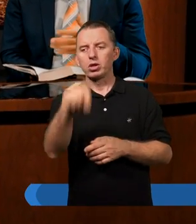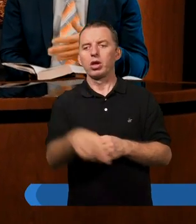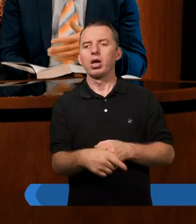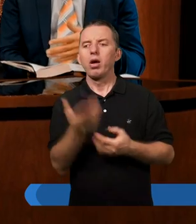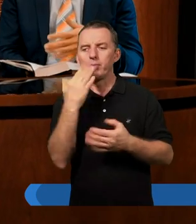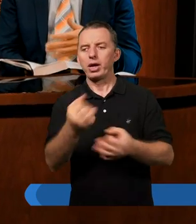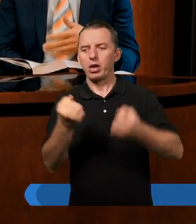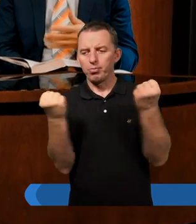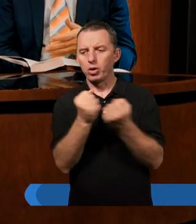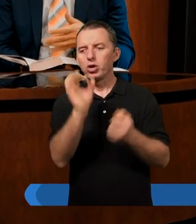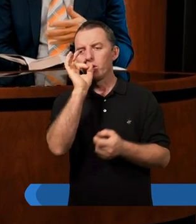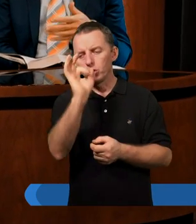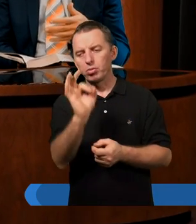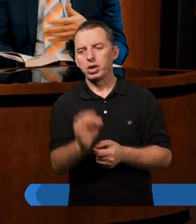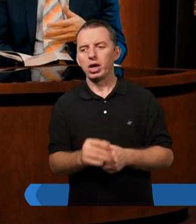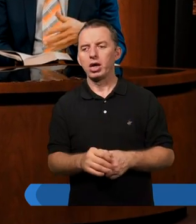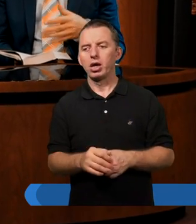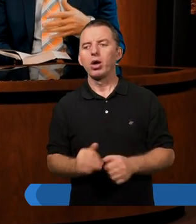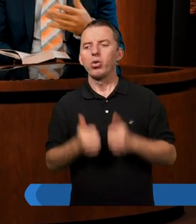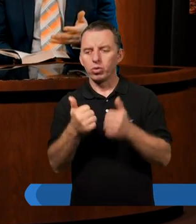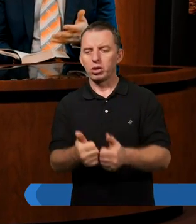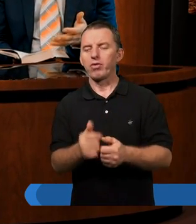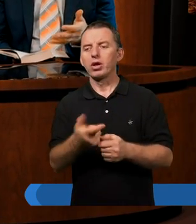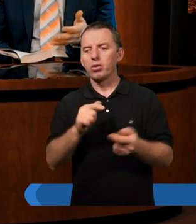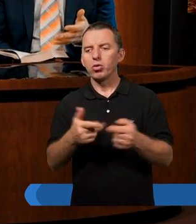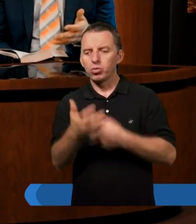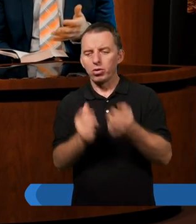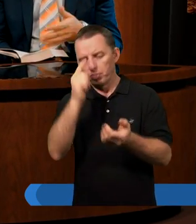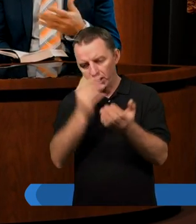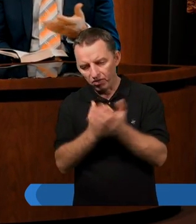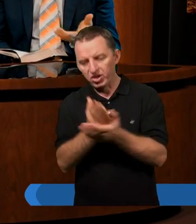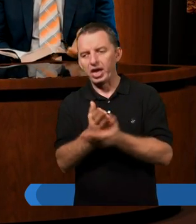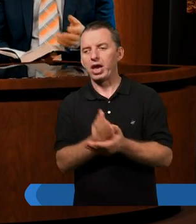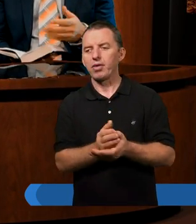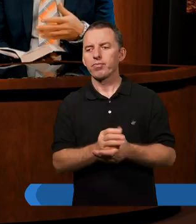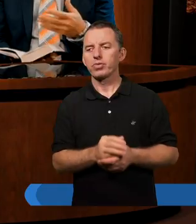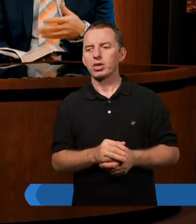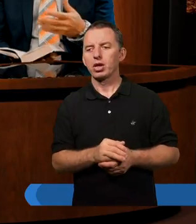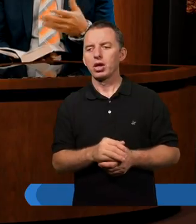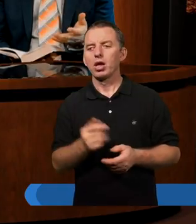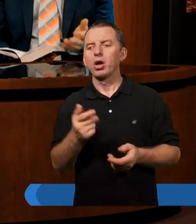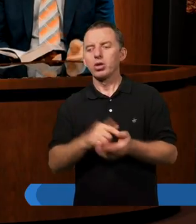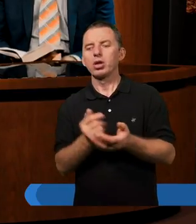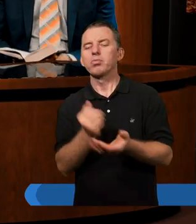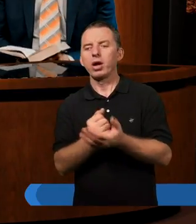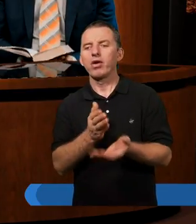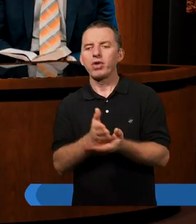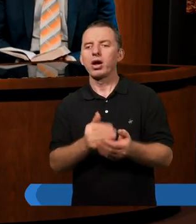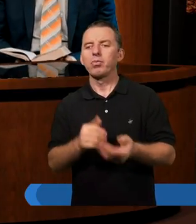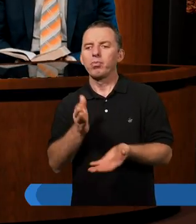mocno i dobrze uzasadnia usprawienie z łaskiem przez wiarę i też jak powinno wyglądać życie duchowe